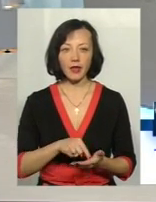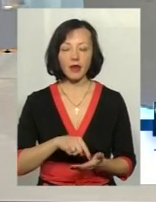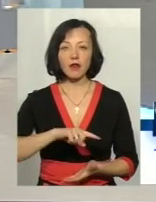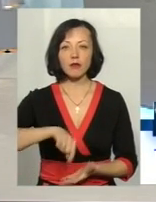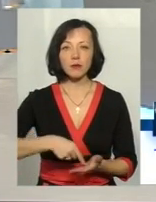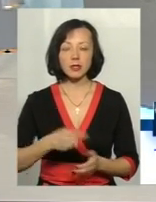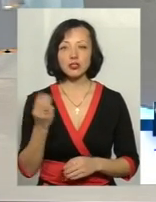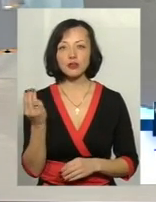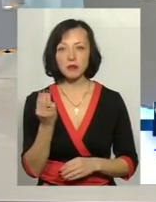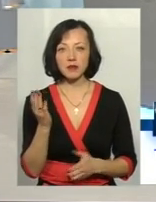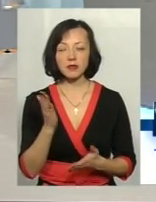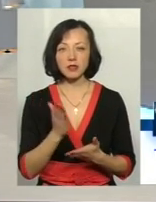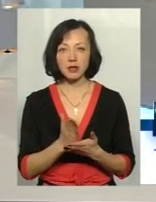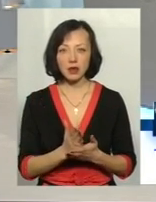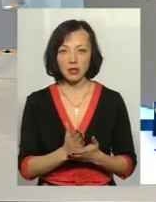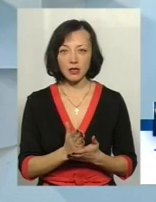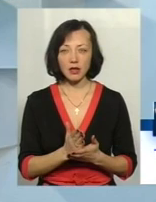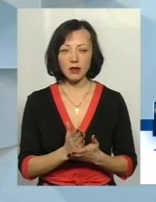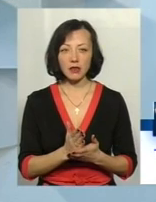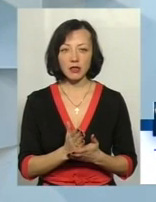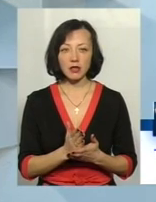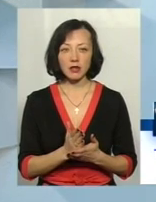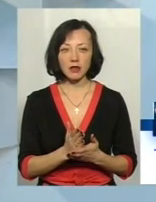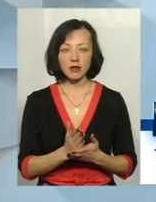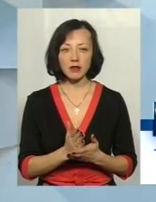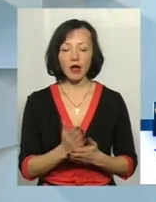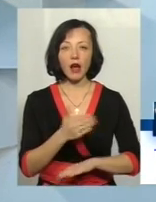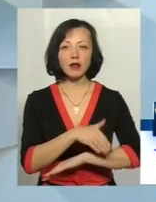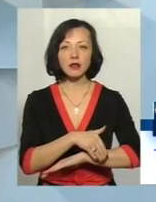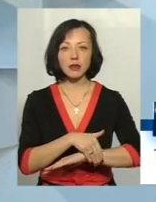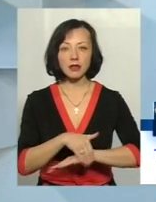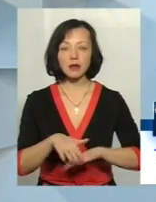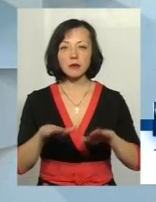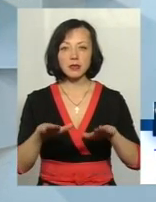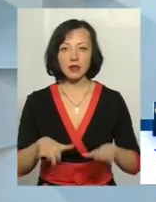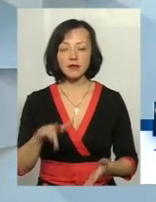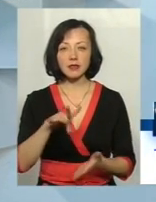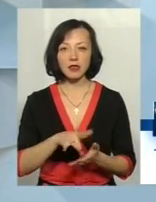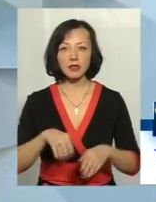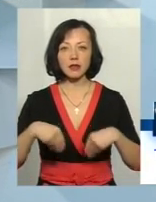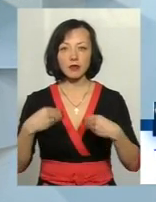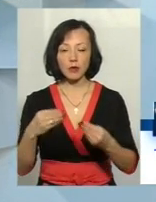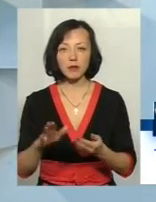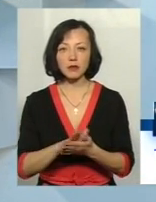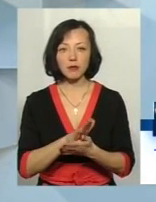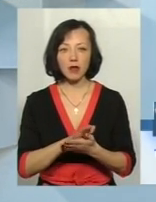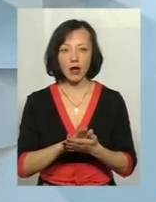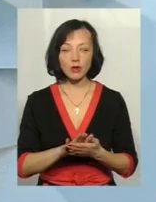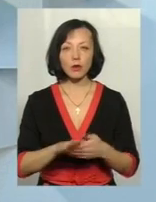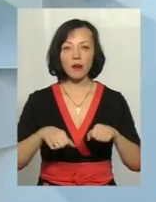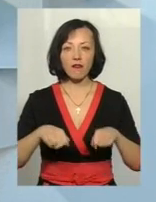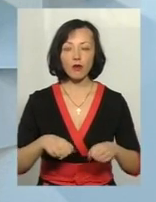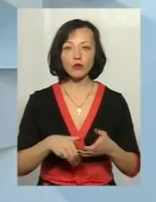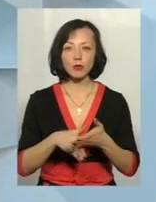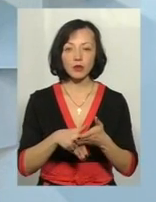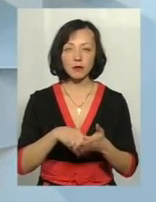Шепетівці розміщений і розташований місцевий центр з надання безоплатної правової допомоги. Це місто